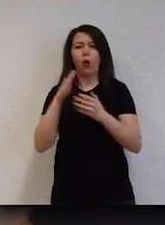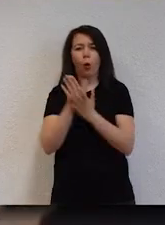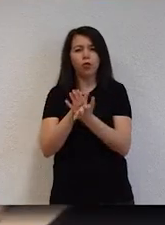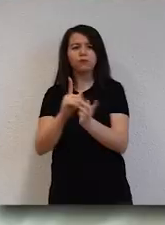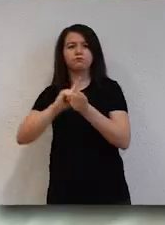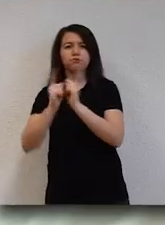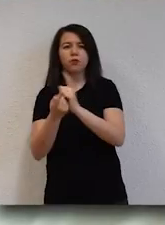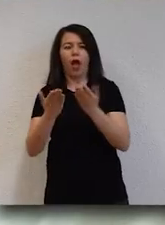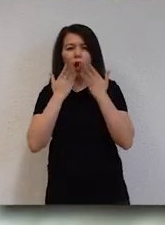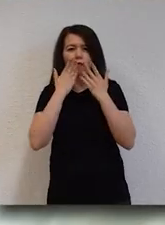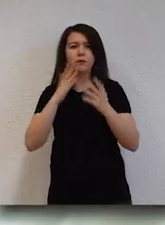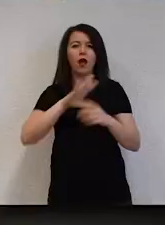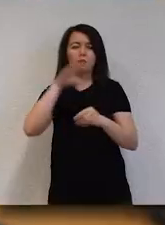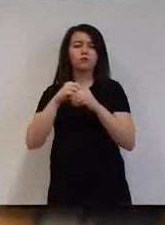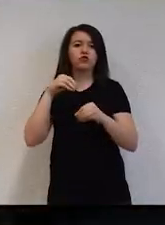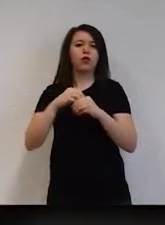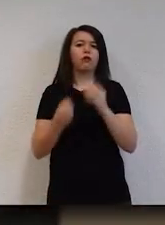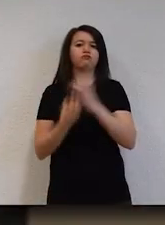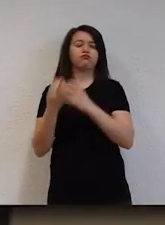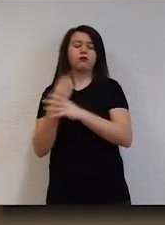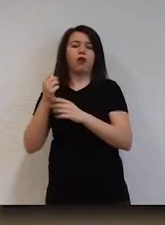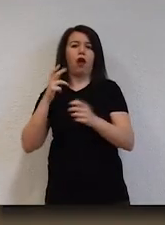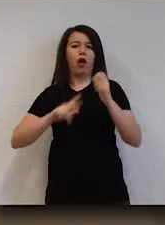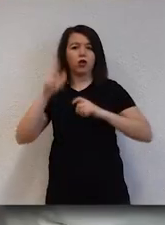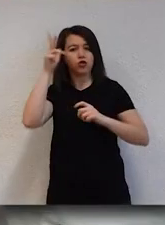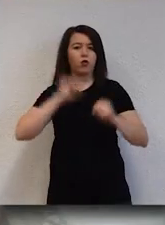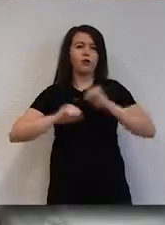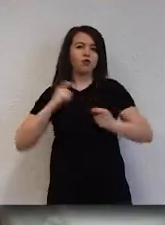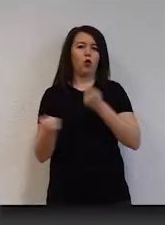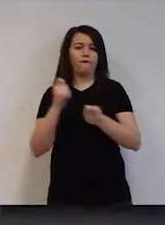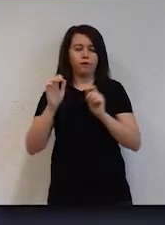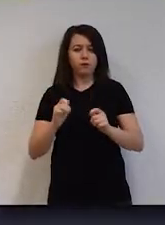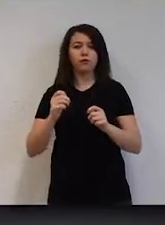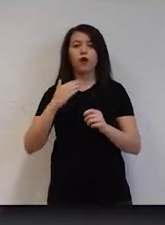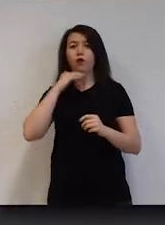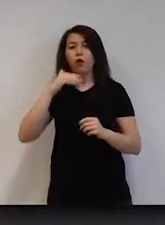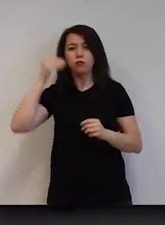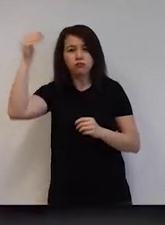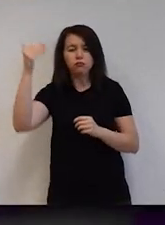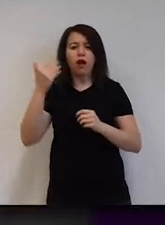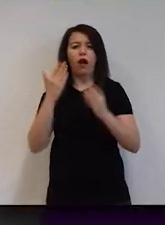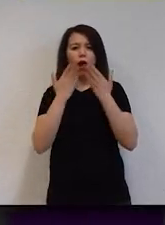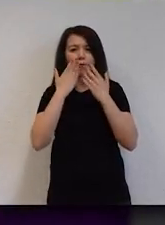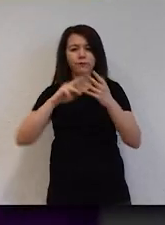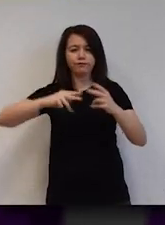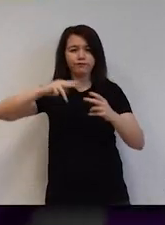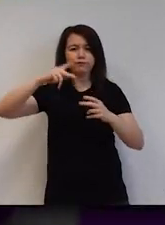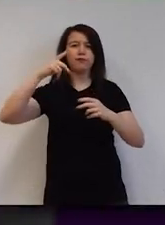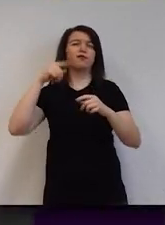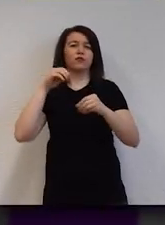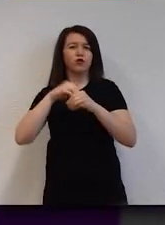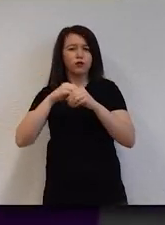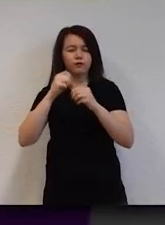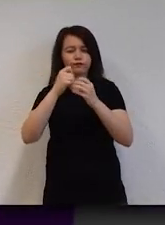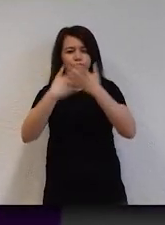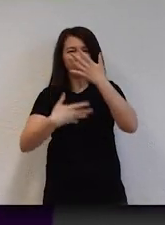ödüllendirilmiş çok sayıda akademisyen Hacettepe Üniversitesi'nde görev yapar. Uluslararası Akademik Performans Ölçüm